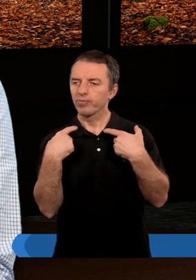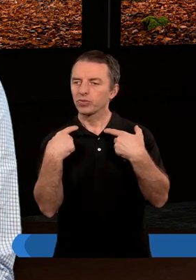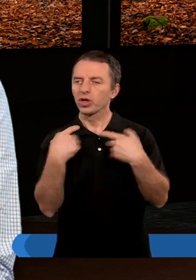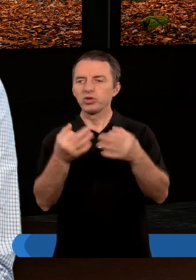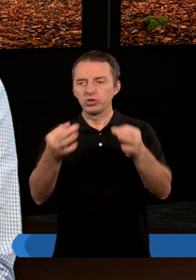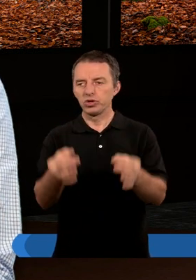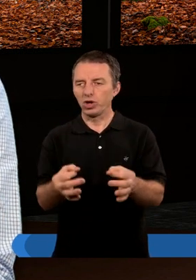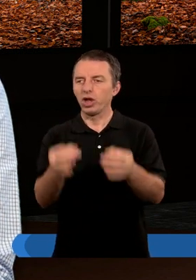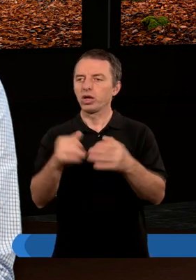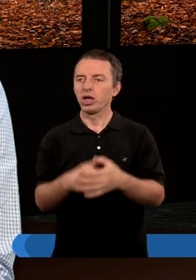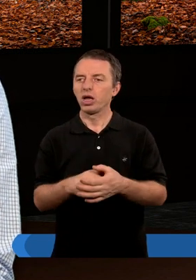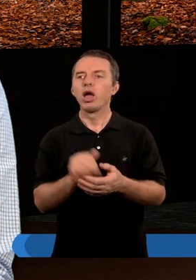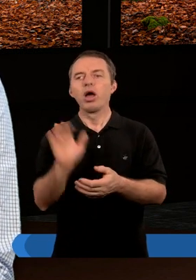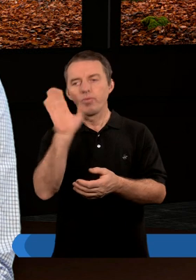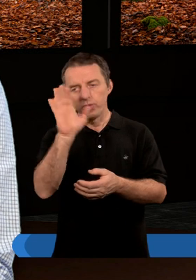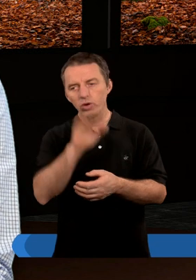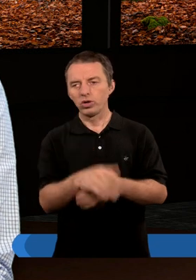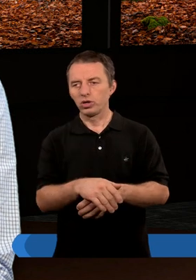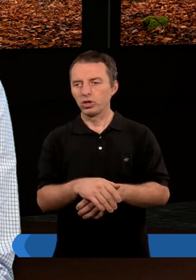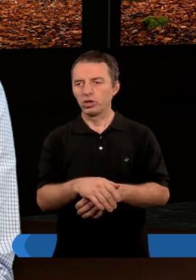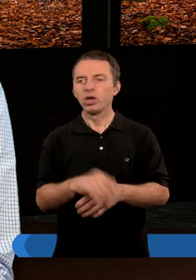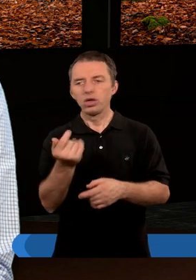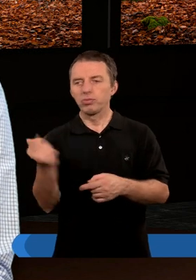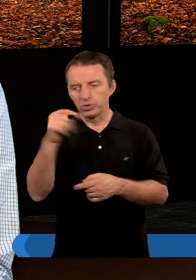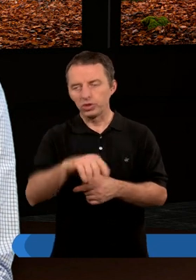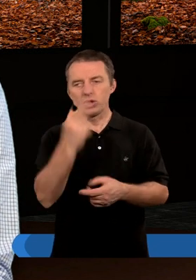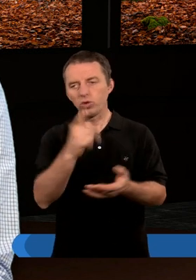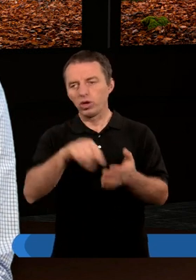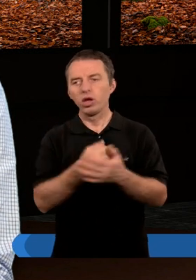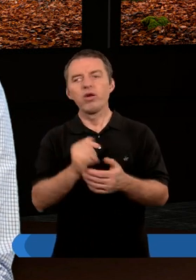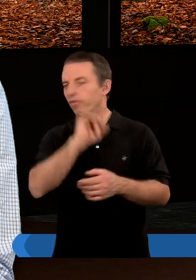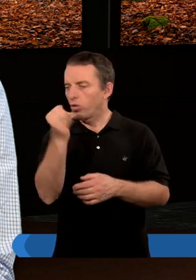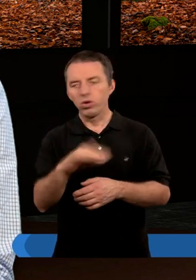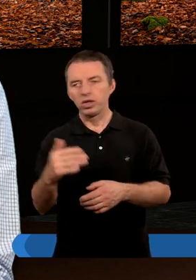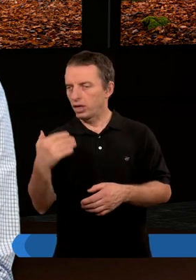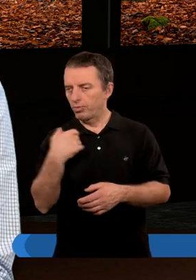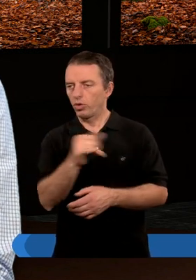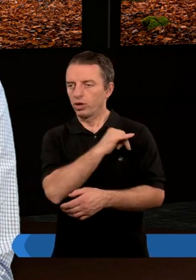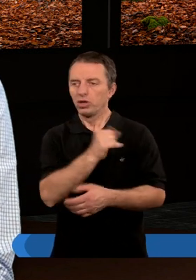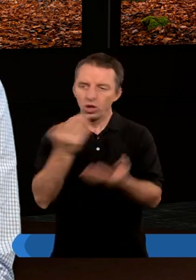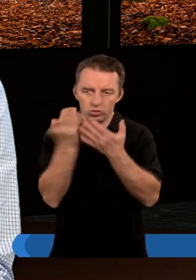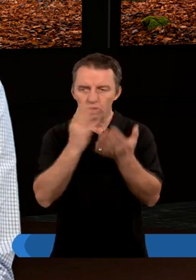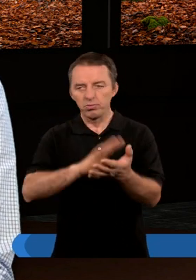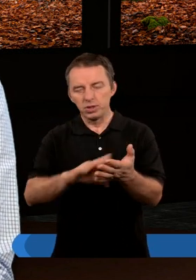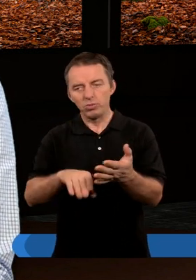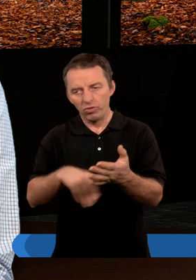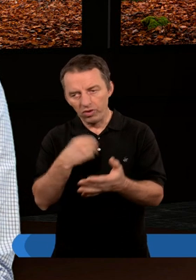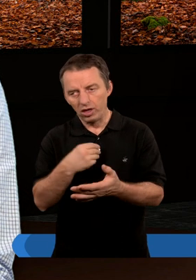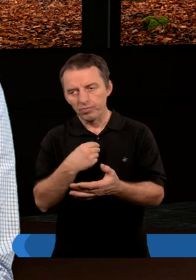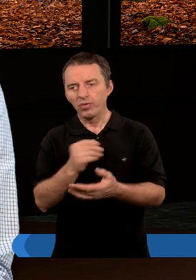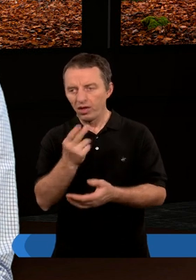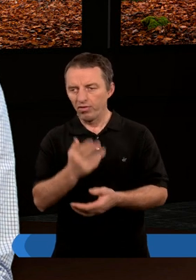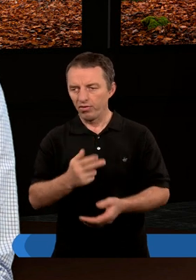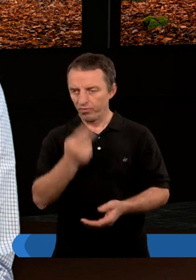jeszcze Bóg nie przyszedł drugi raz, żeby w ogóle nie było grzechu. Jak czytamy Biblię, to